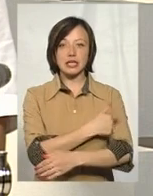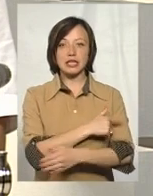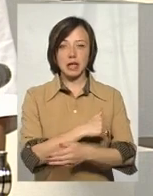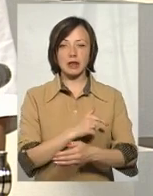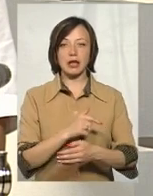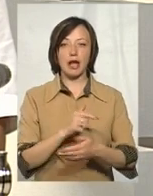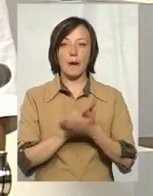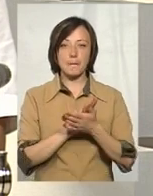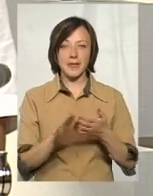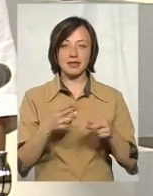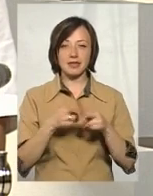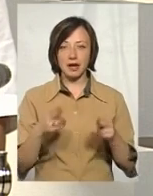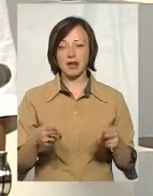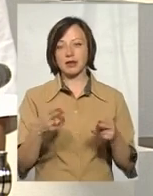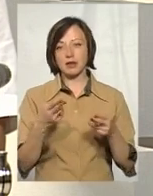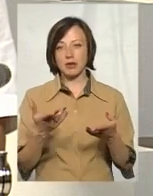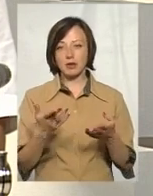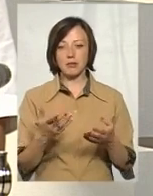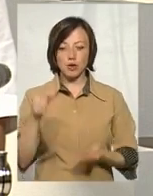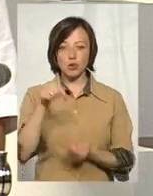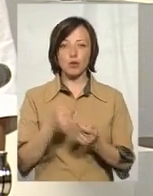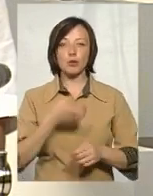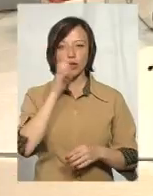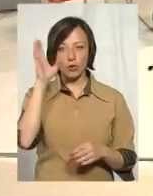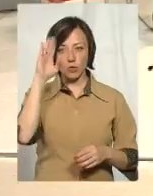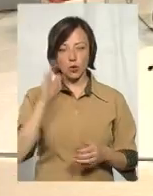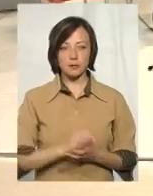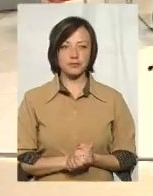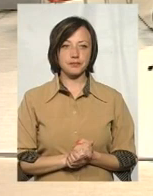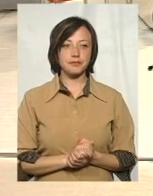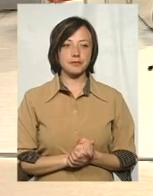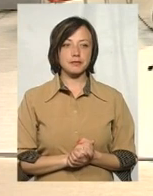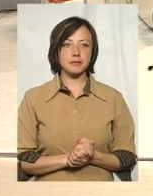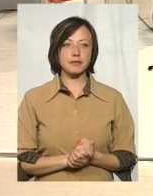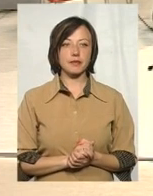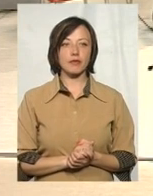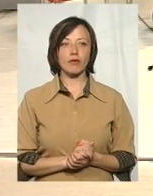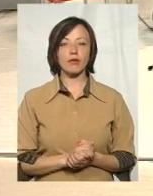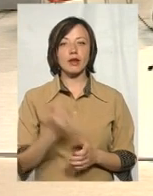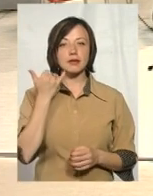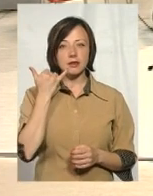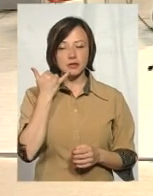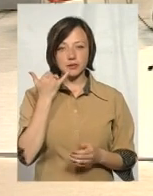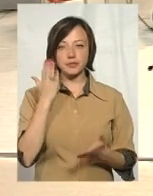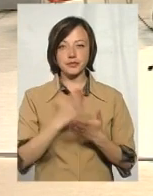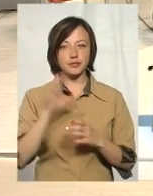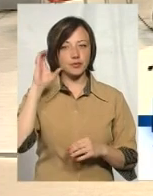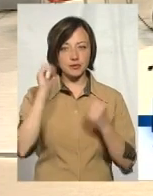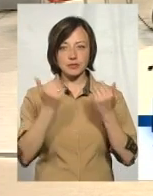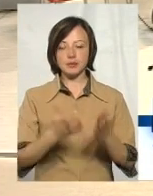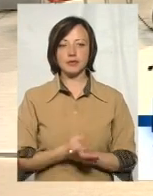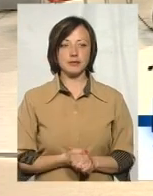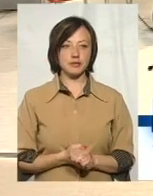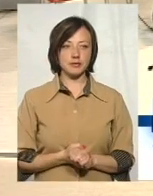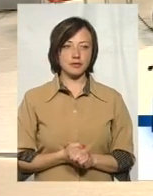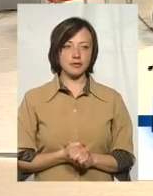і протестований до питної води. Дякую за відповідь. 61-90-60. Слухаємо вас. Говоріть,